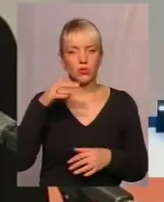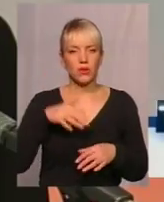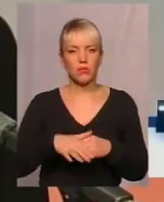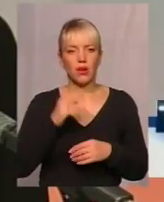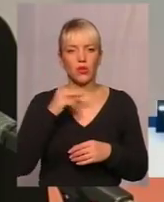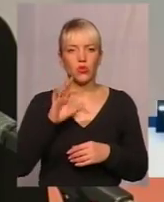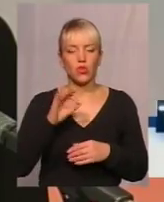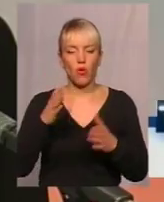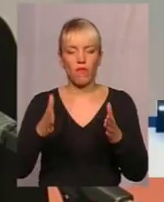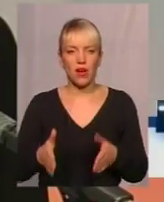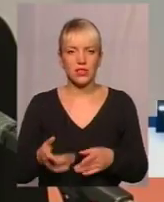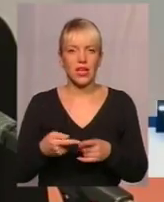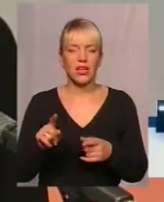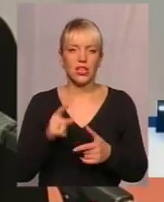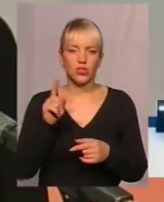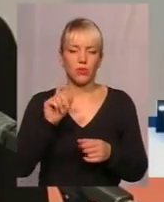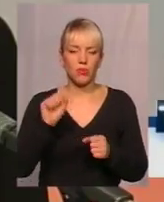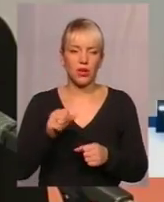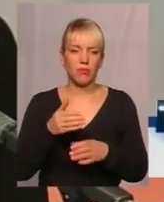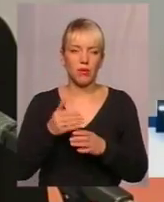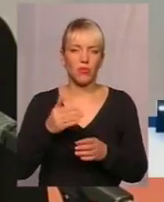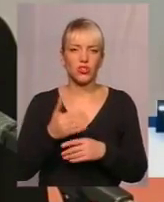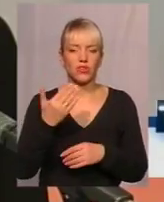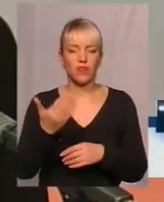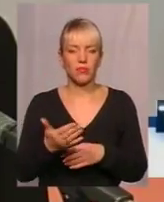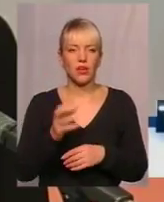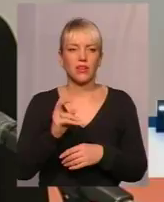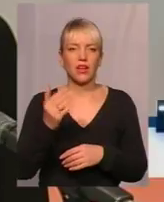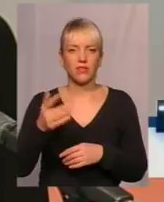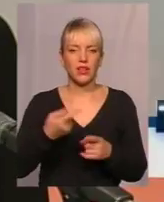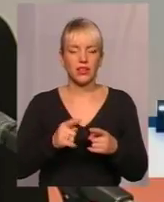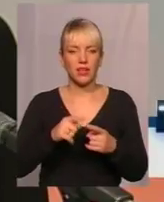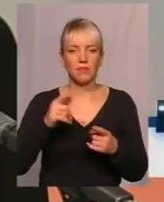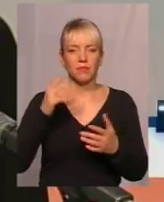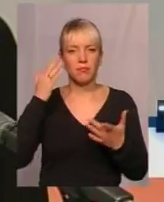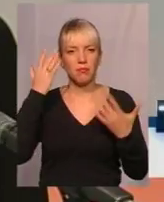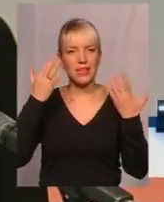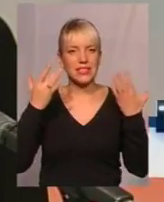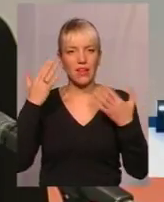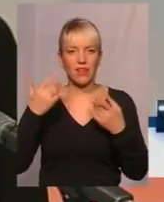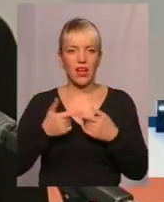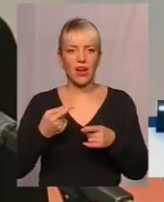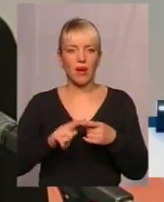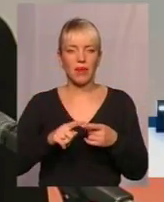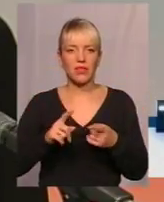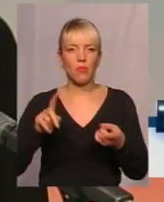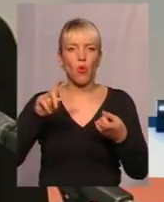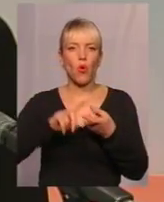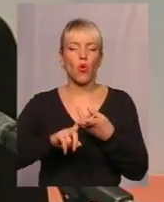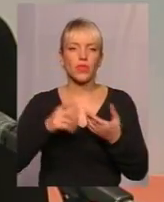вас чи що-то знали, чи могли помість якось так, як ви це себе представляли. Тобто об цьому контакті між